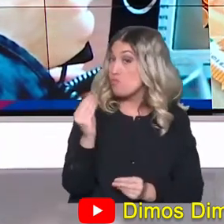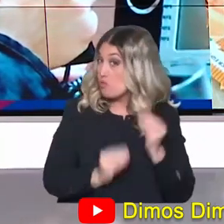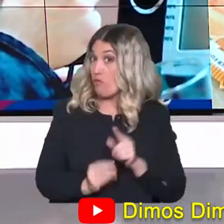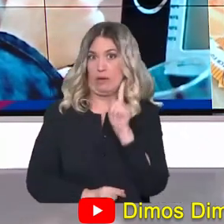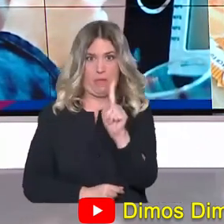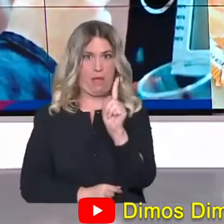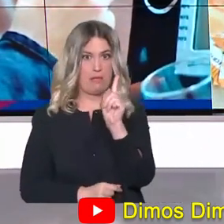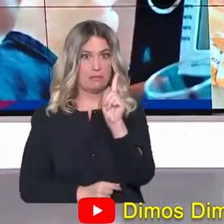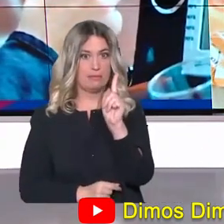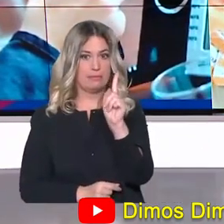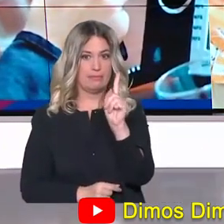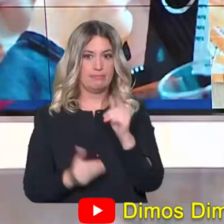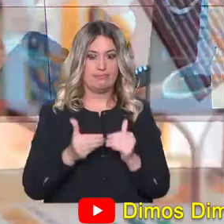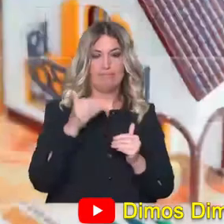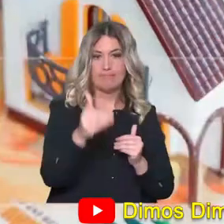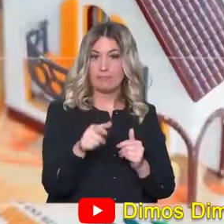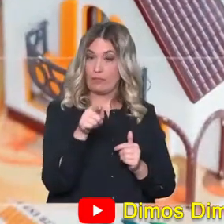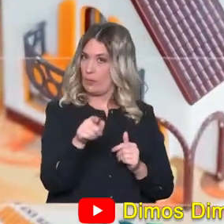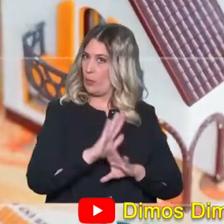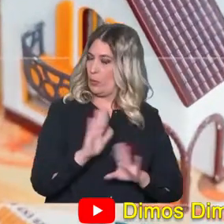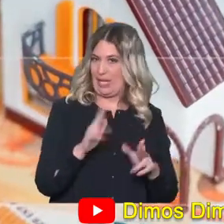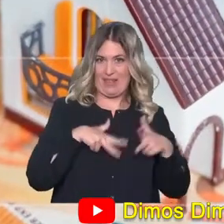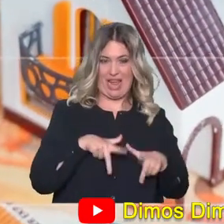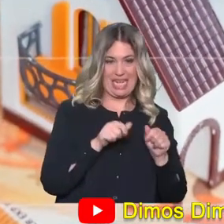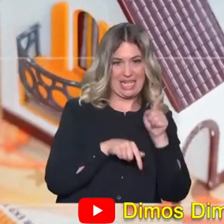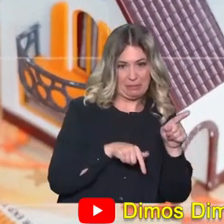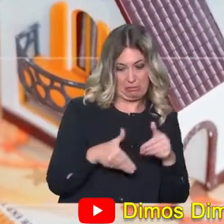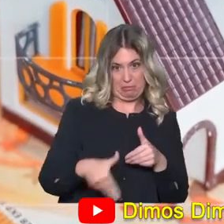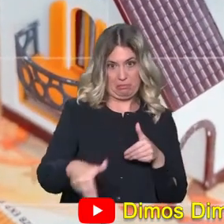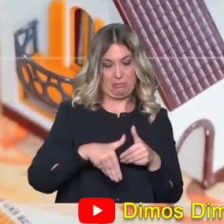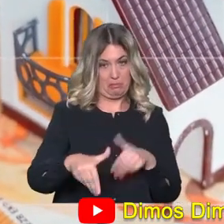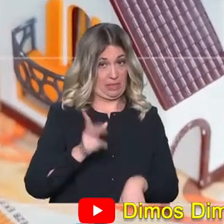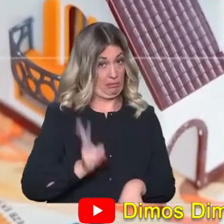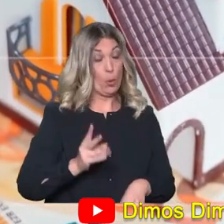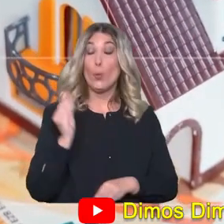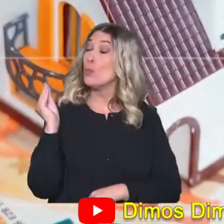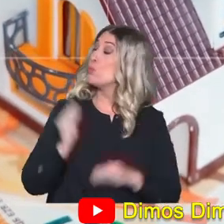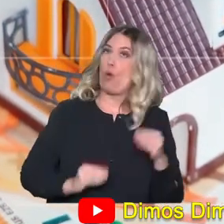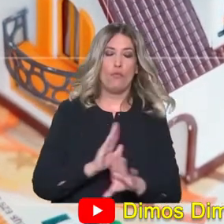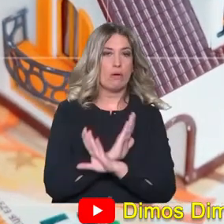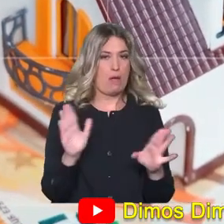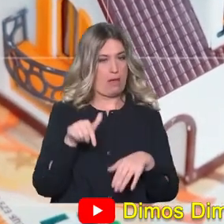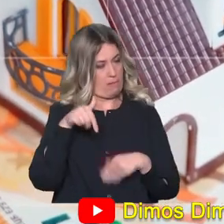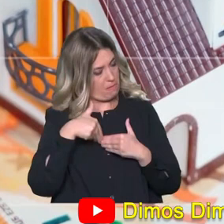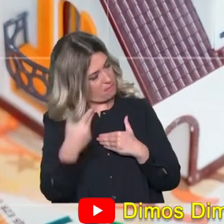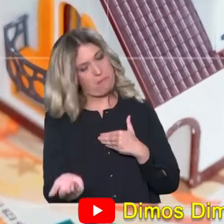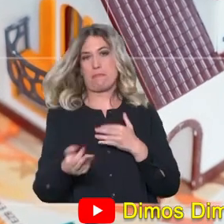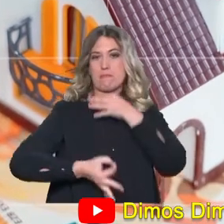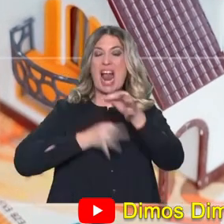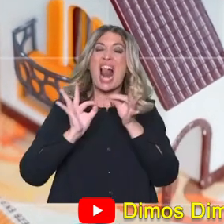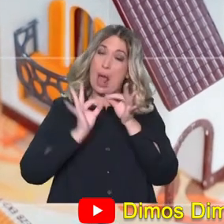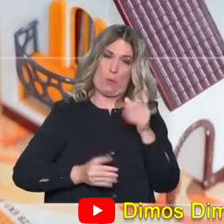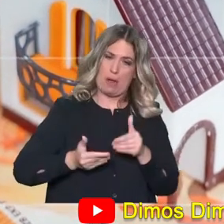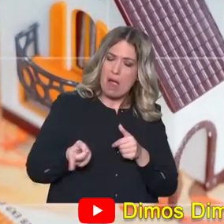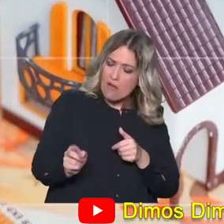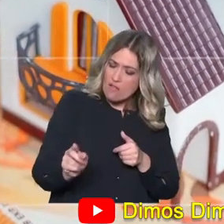όλα αυτά ετοιμάζει μια αρρύθμιση η κυβέρνηση, λέει ότι θα τη φέρει στο τέλος του έτους. Κοίτα εδώ ένα πρόβλημα μεγάλο, το οποίο θα το αναλύσουμε και τις επόμενες μέρες αναλυτικά.